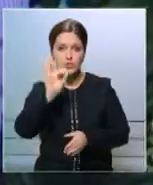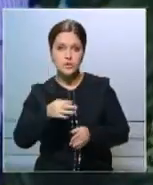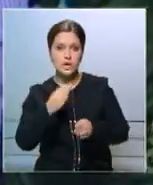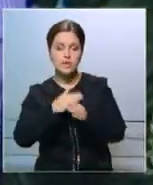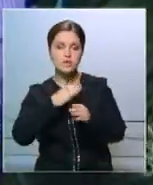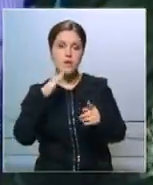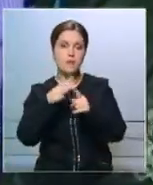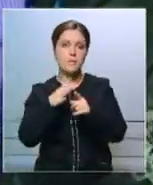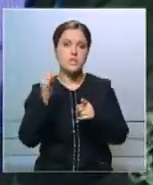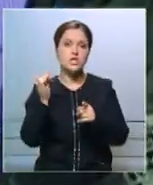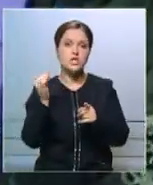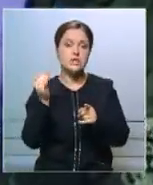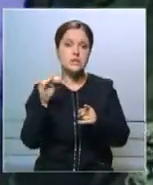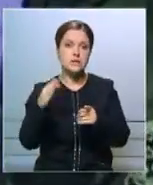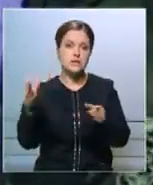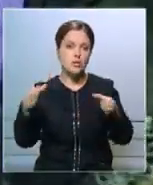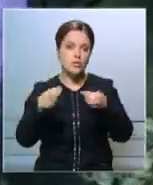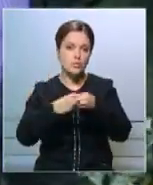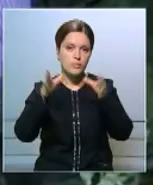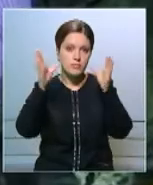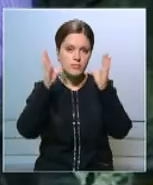участились нападения на шиитов.